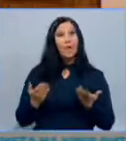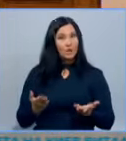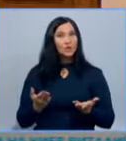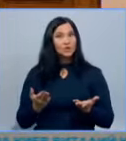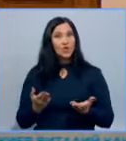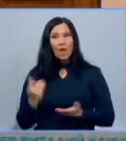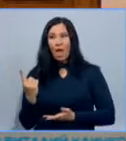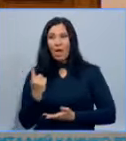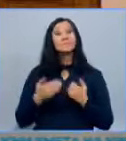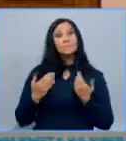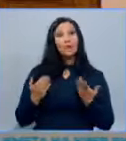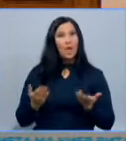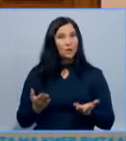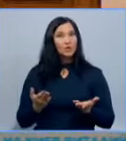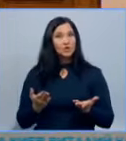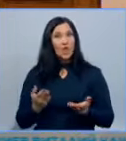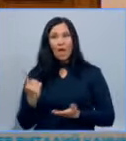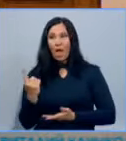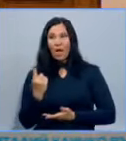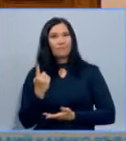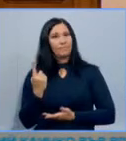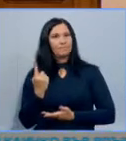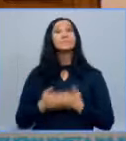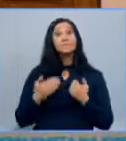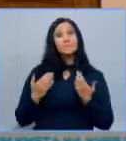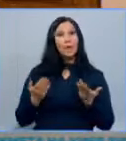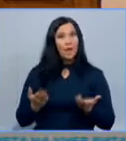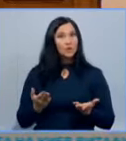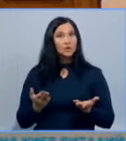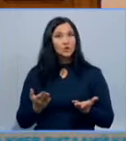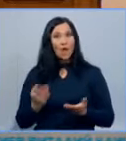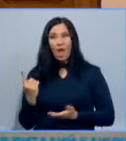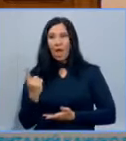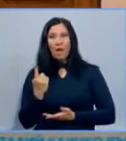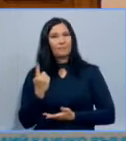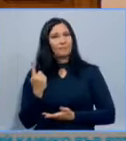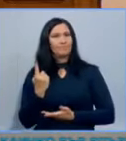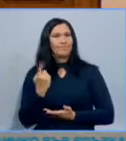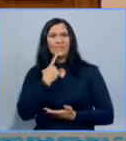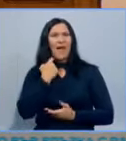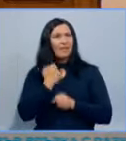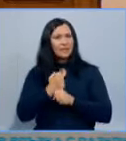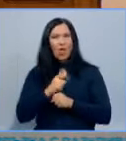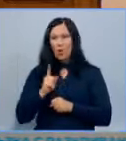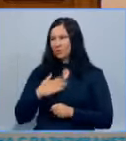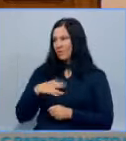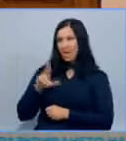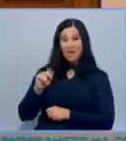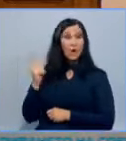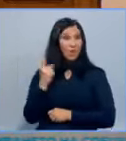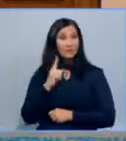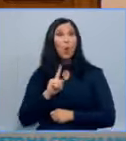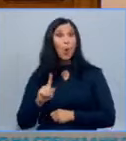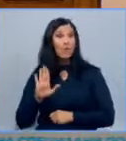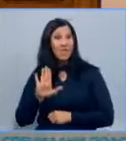съм единственото за нещата, които съм ви казал. Единственото,